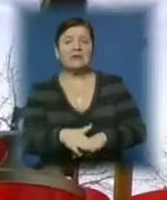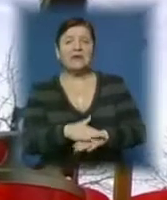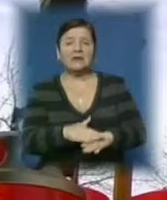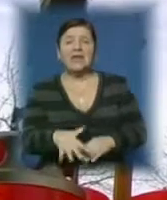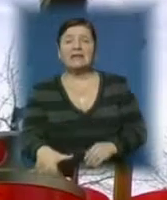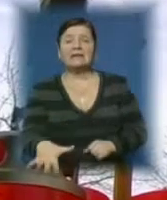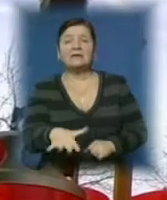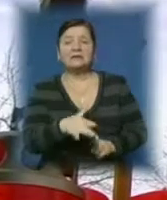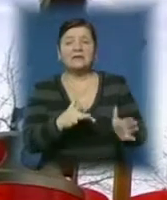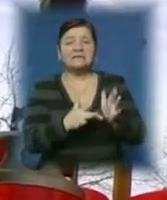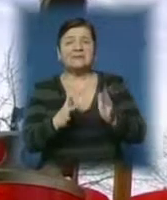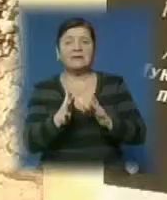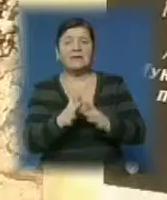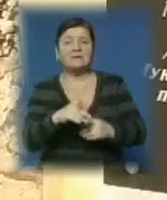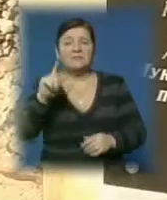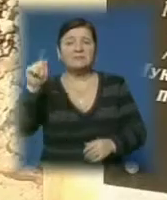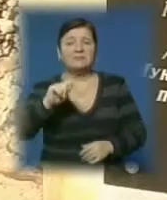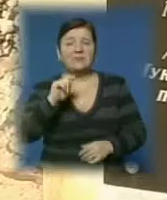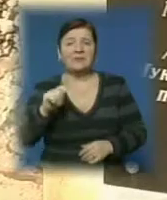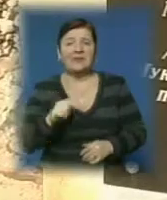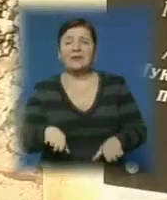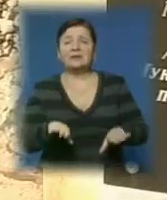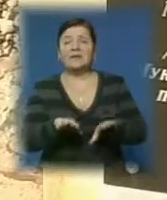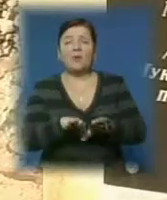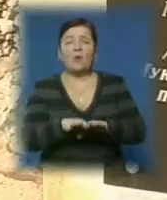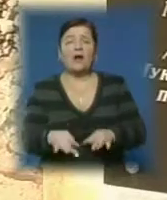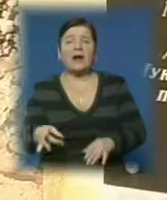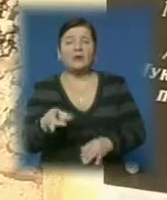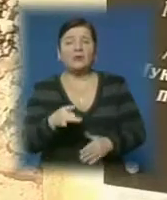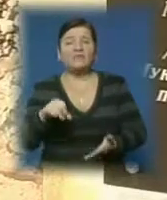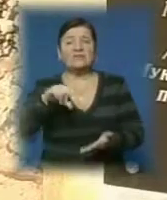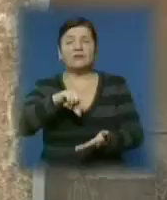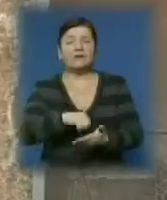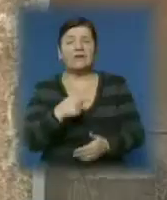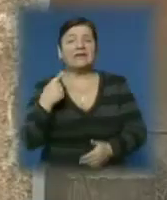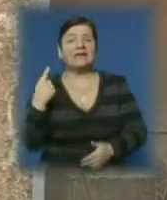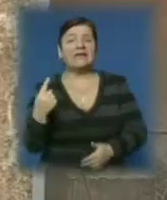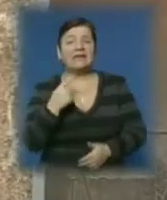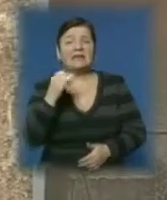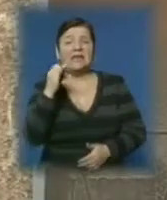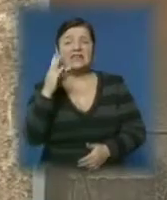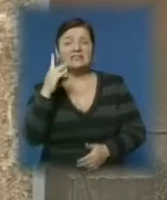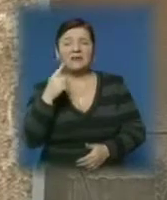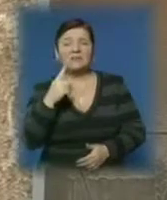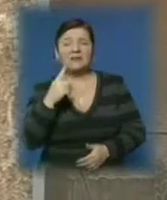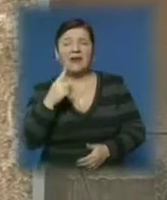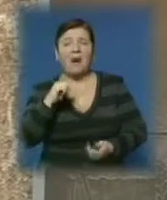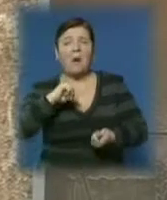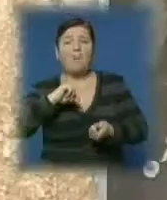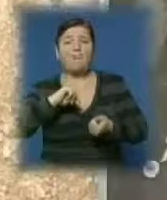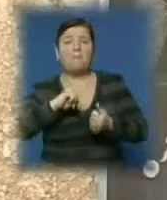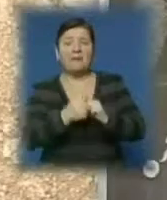території Свято-Василівського храму за ініціативи керівництва району встановлено єдиний на Іршавщині пам'ятний знак жертвам